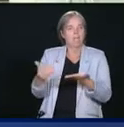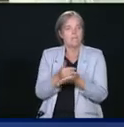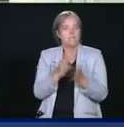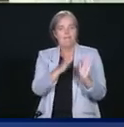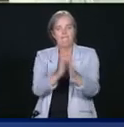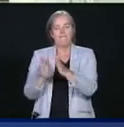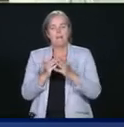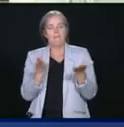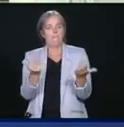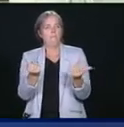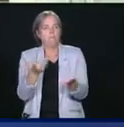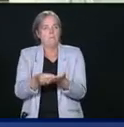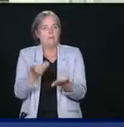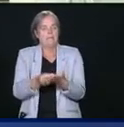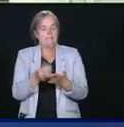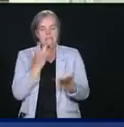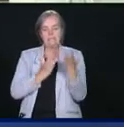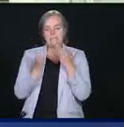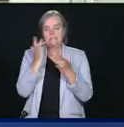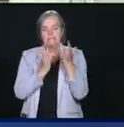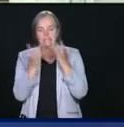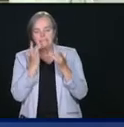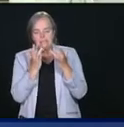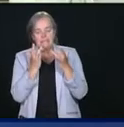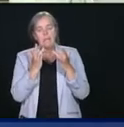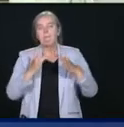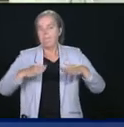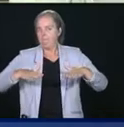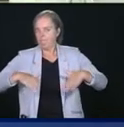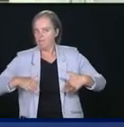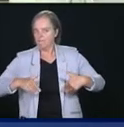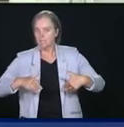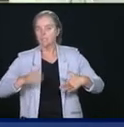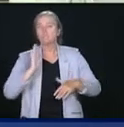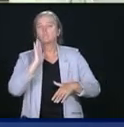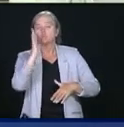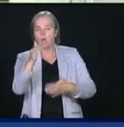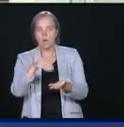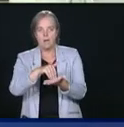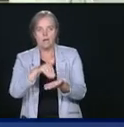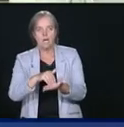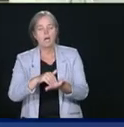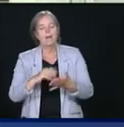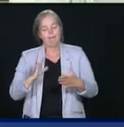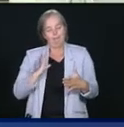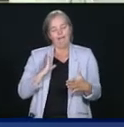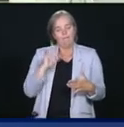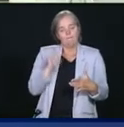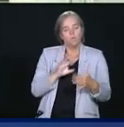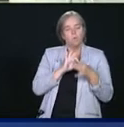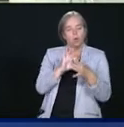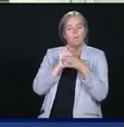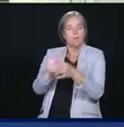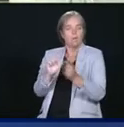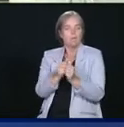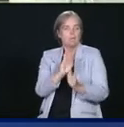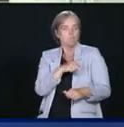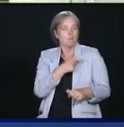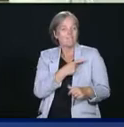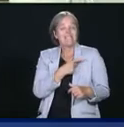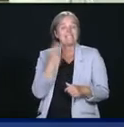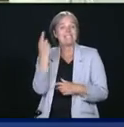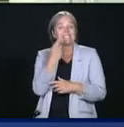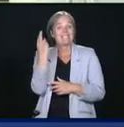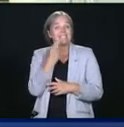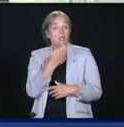il faut en faire plus et on va en faire plus. Mais pour en faire plus, il faut travailler avec les provinces parce que les municipalités